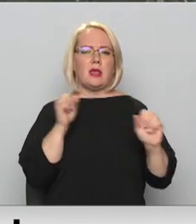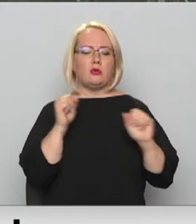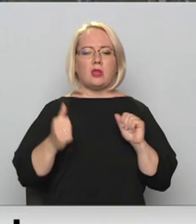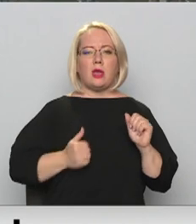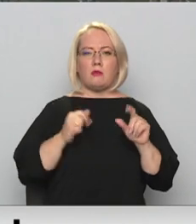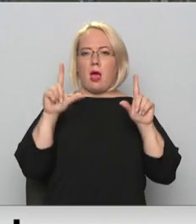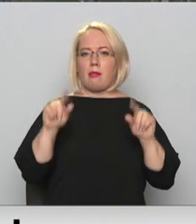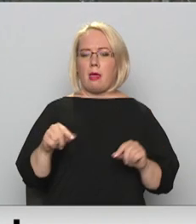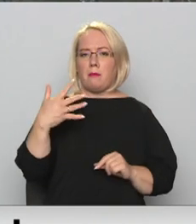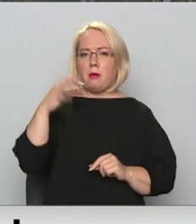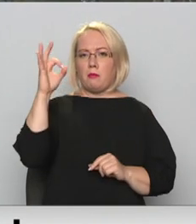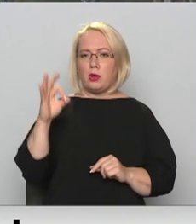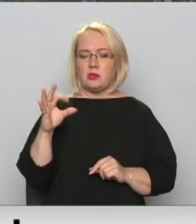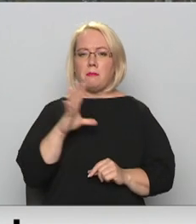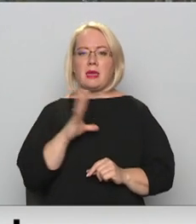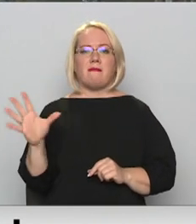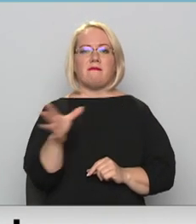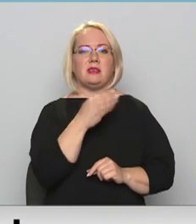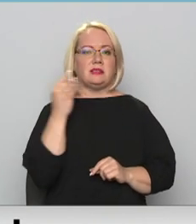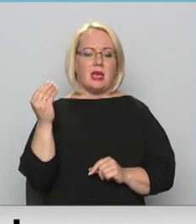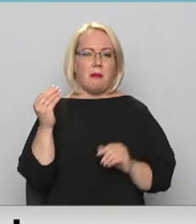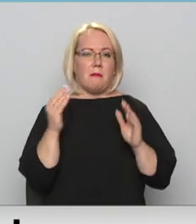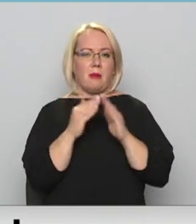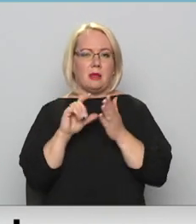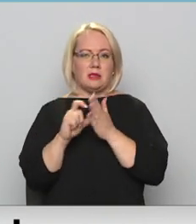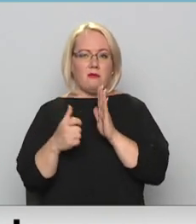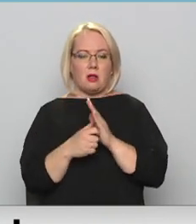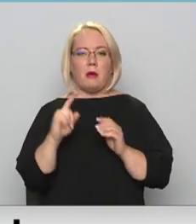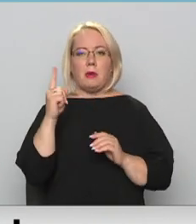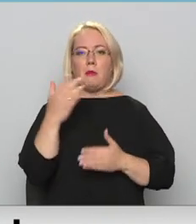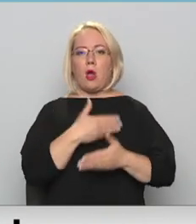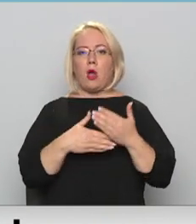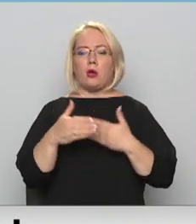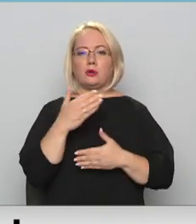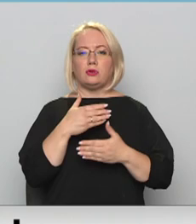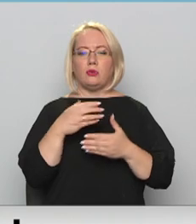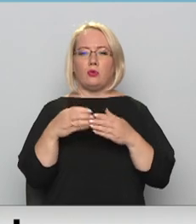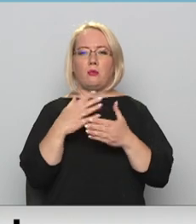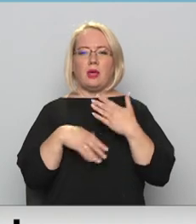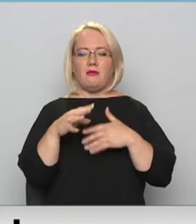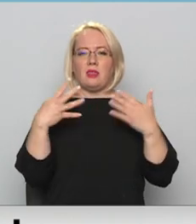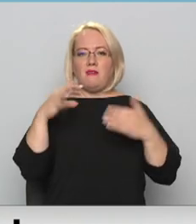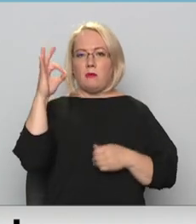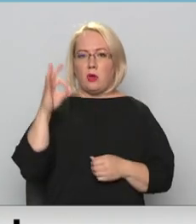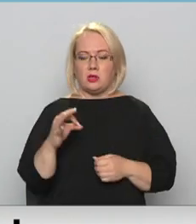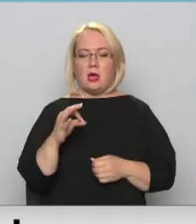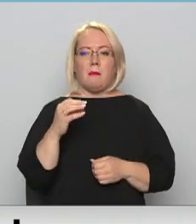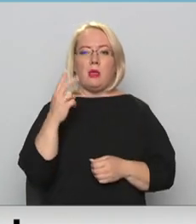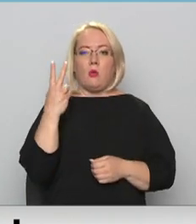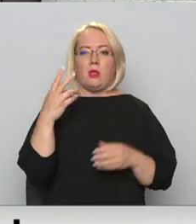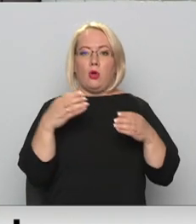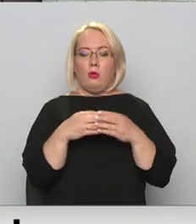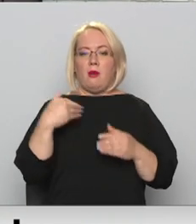50% atlaida bijusi visiem mājokļiem. Pirmās grupas invalīdes saņēmuši 90% atlaida, bet otrās grupas vientuļajiem